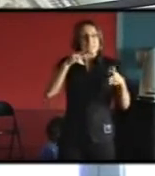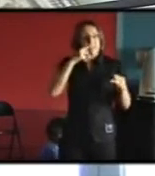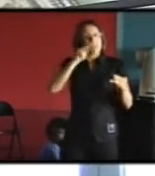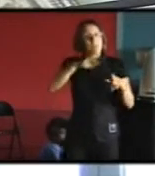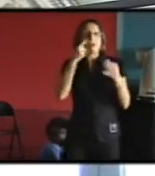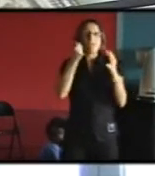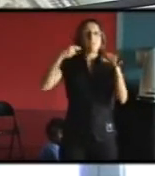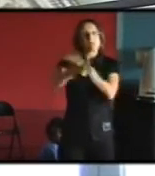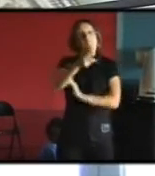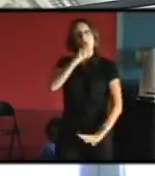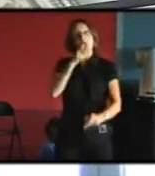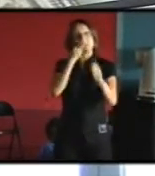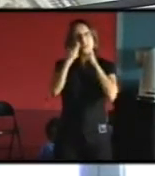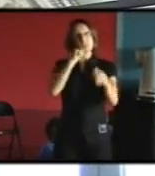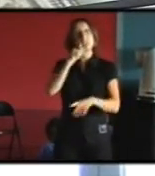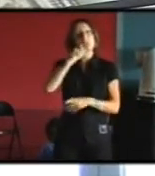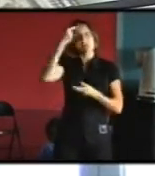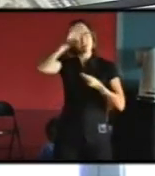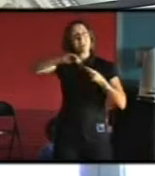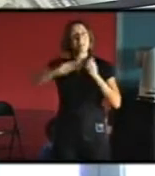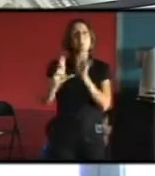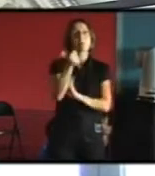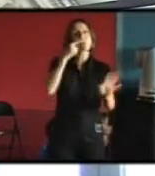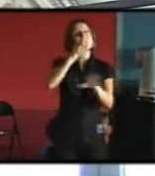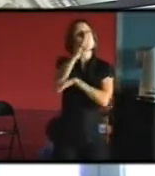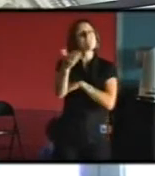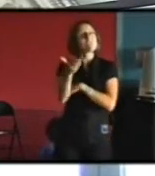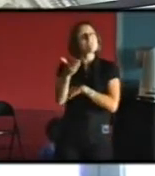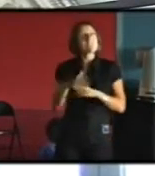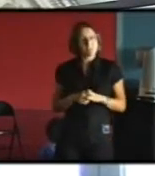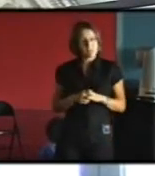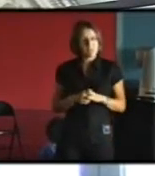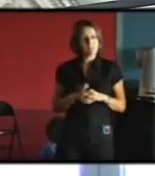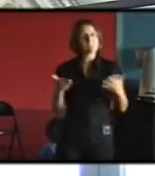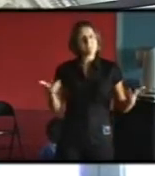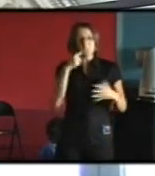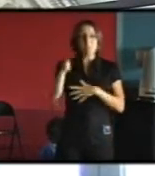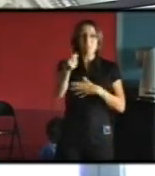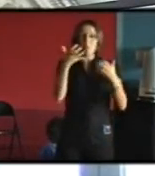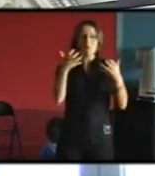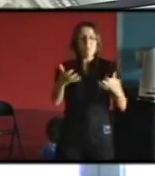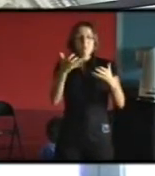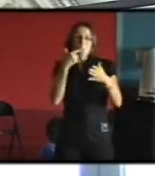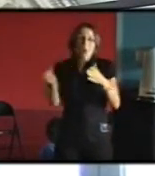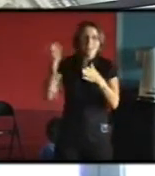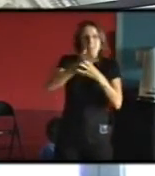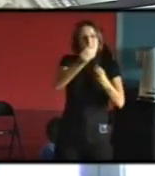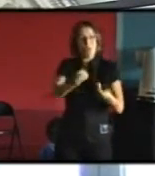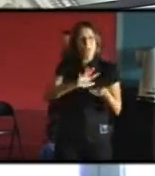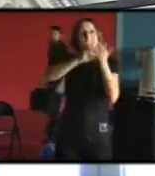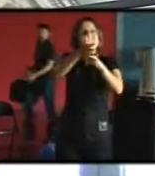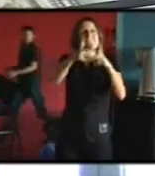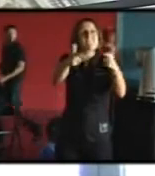n'a pas parlé de financement la question quand même numéro un c'est que effectivement on voudrait pouvoir agir pour que